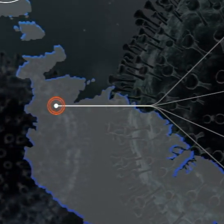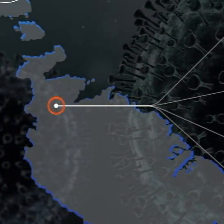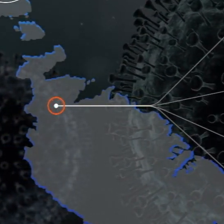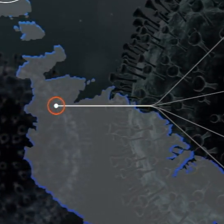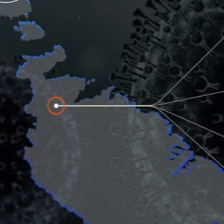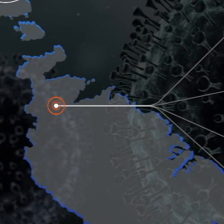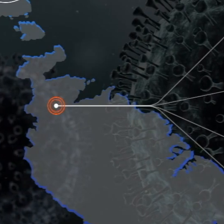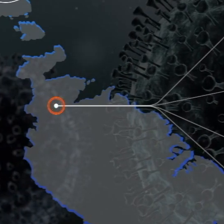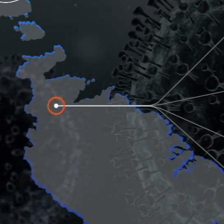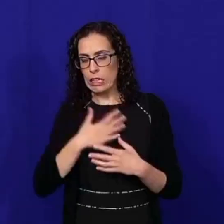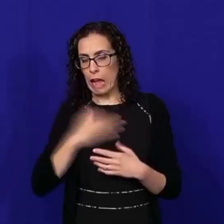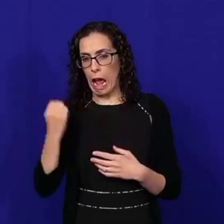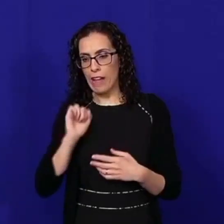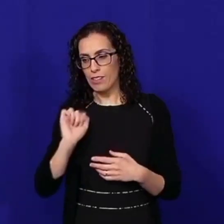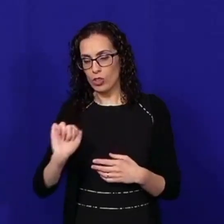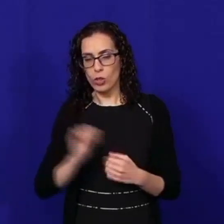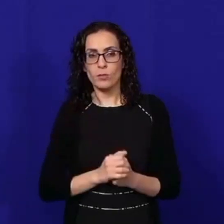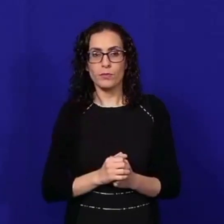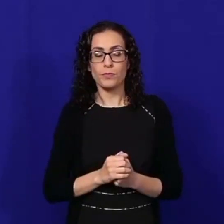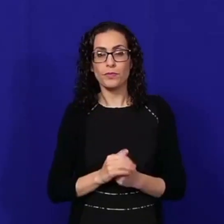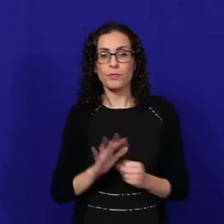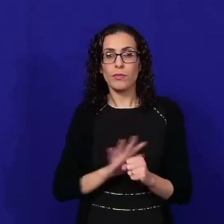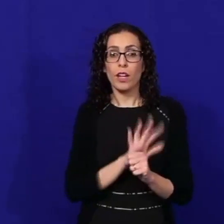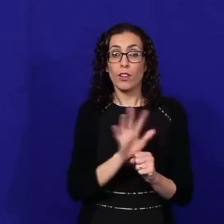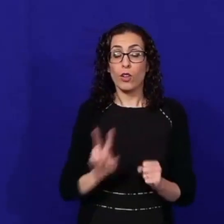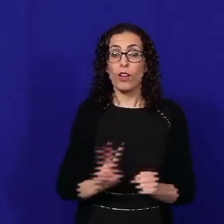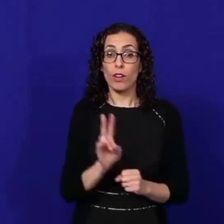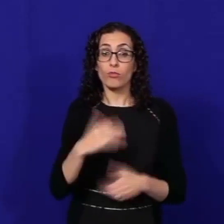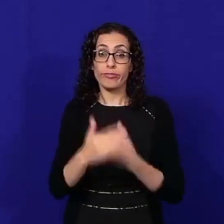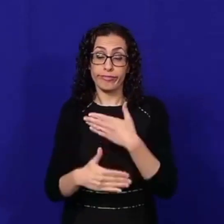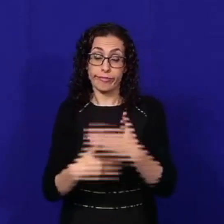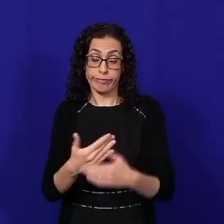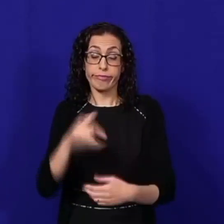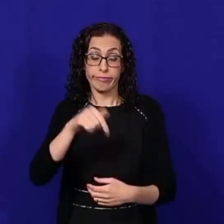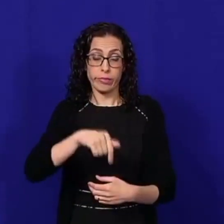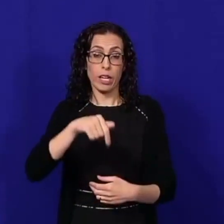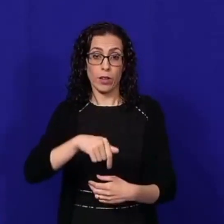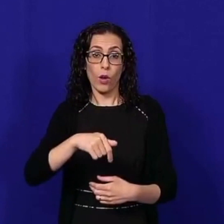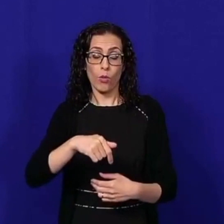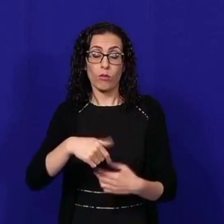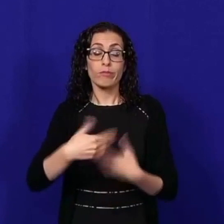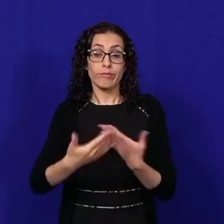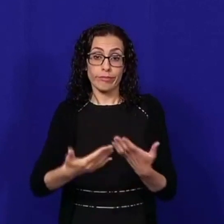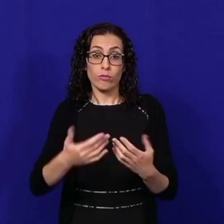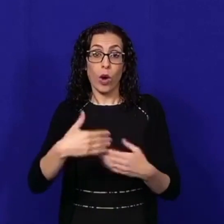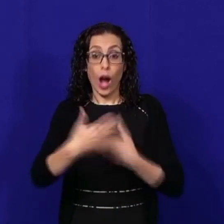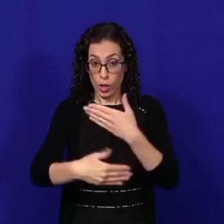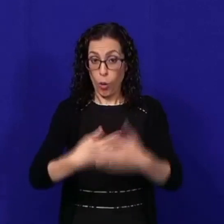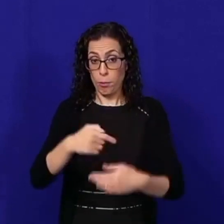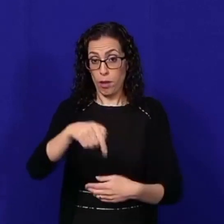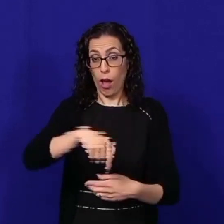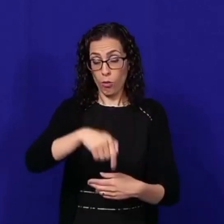-pajizna f'dan l-akħar Erba New. Il-vajrus l-għadu ma'na, il-vajrus bħalu ma'na u għallura għanna